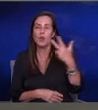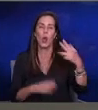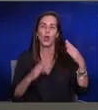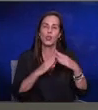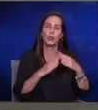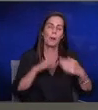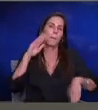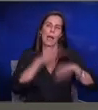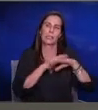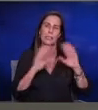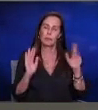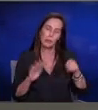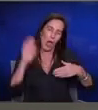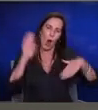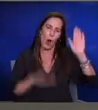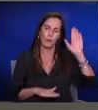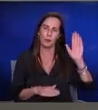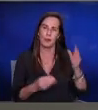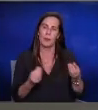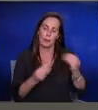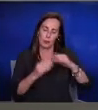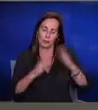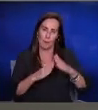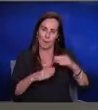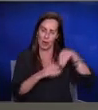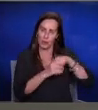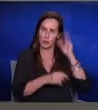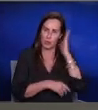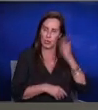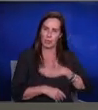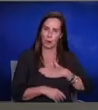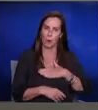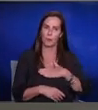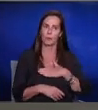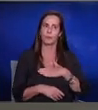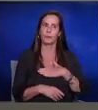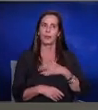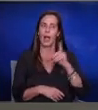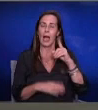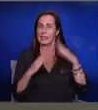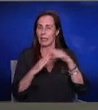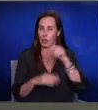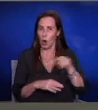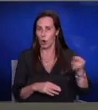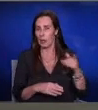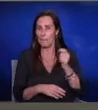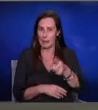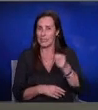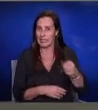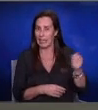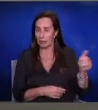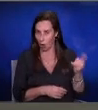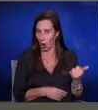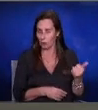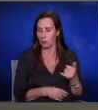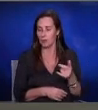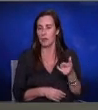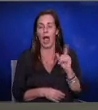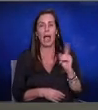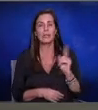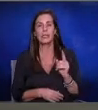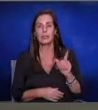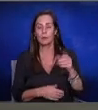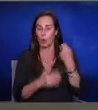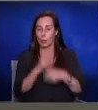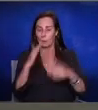בנוסף לדירה היחידה שלהם אז את הדירות האלה הם מזכירים אז כאשר מישהו קונה דירה שנייה או